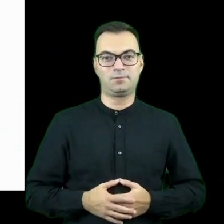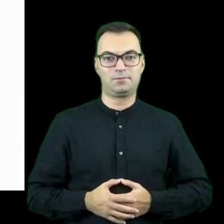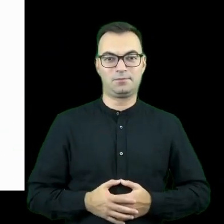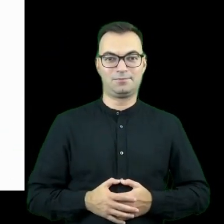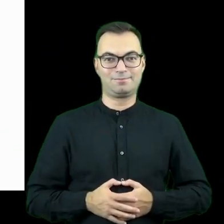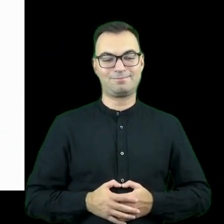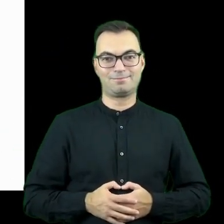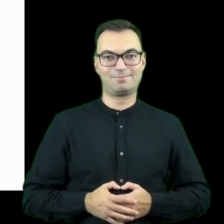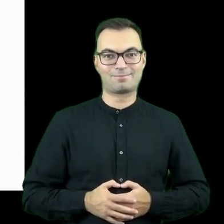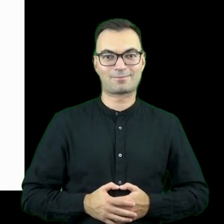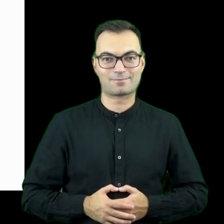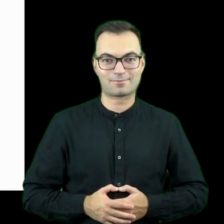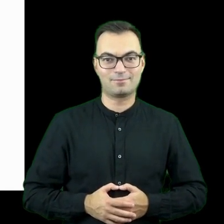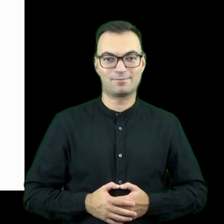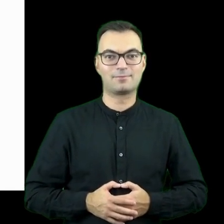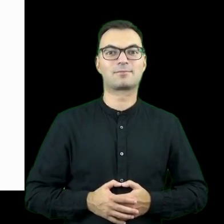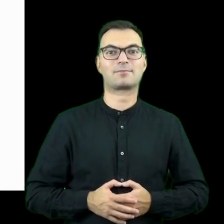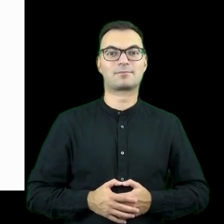przestrzeni.